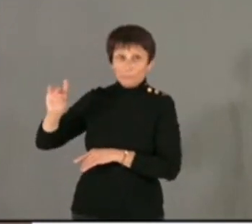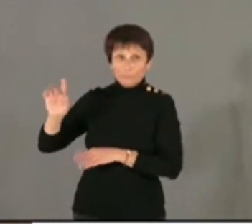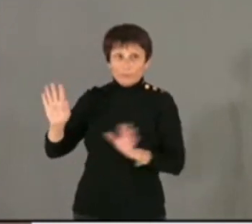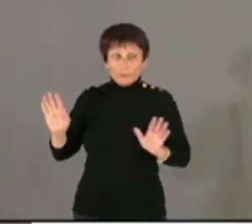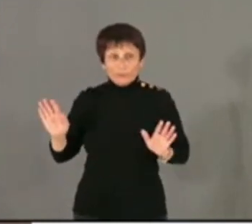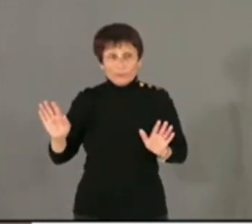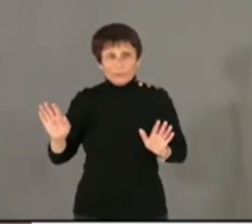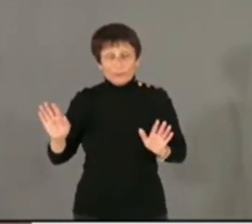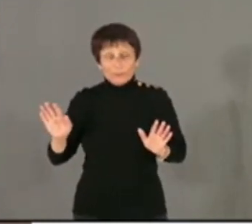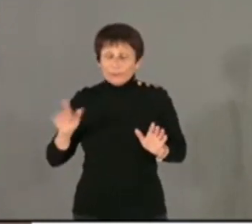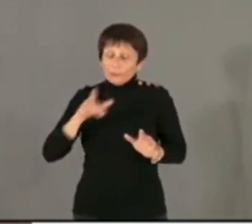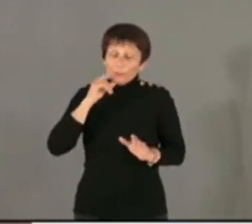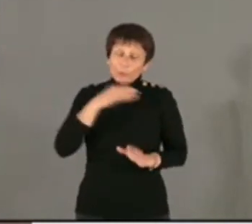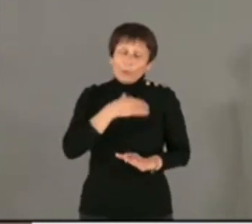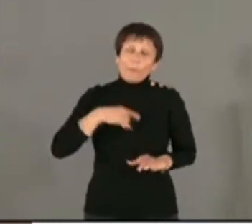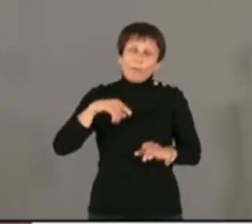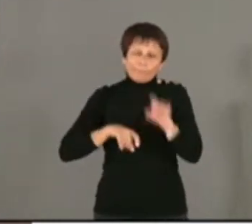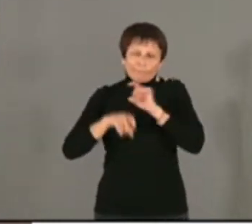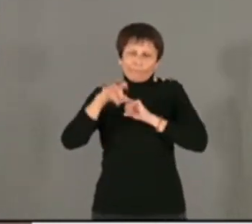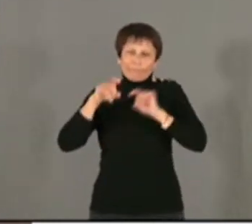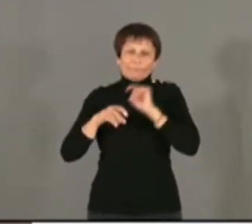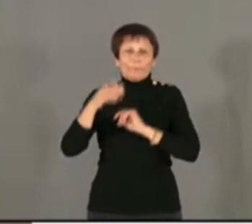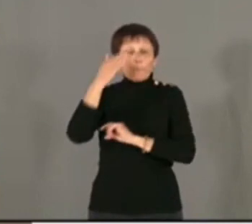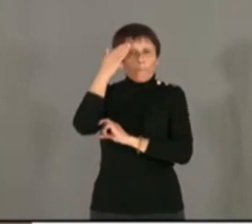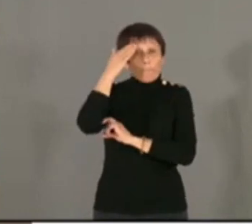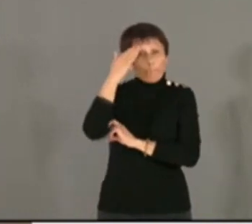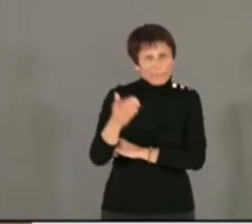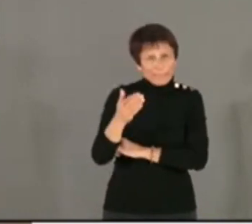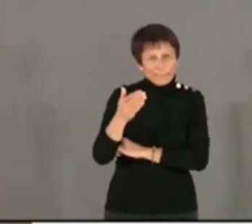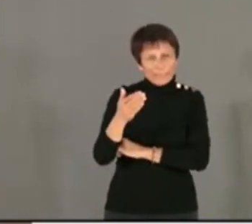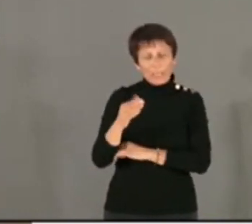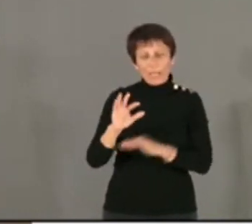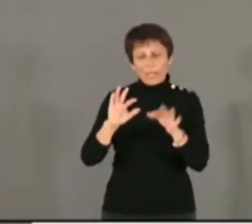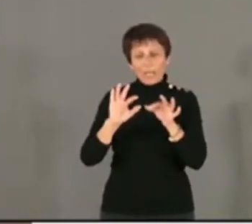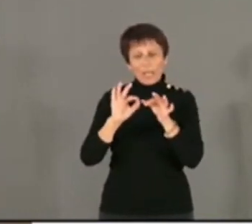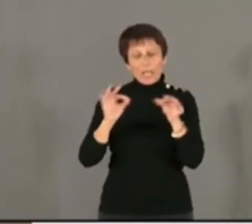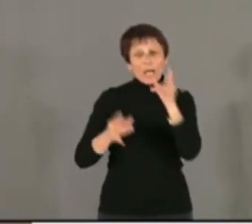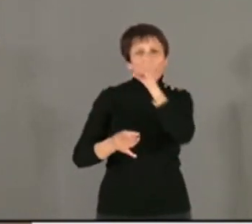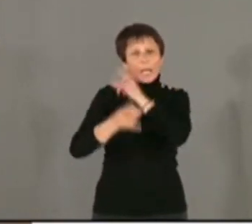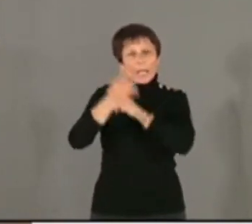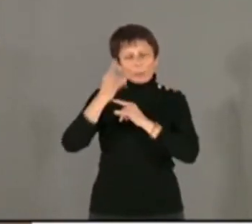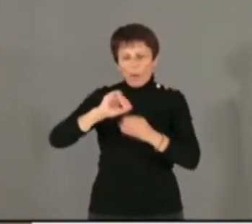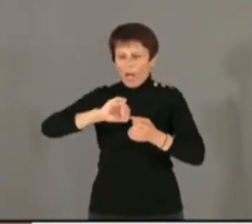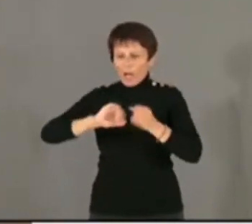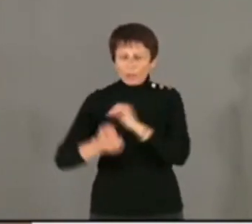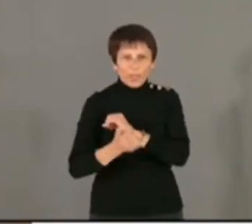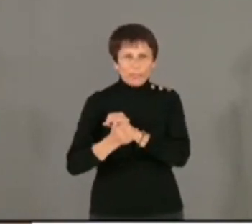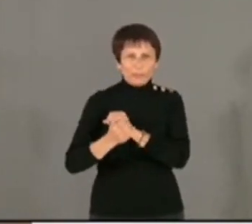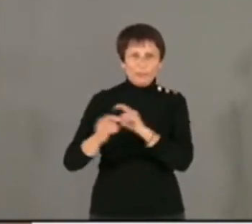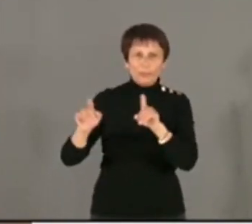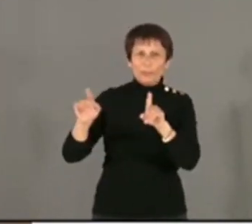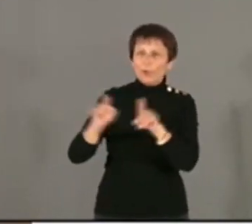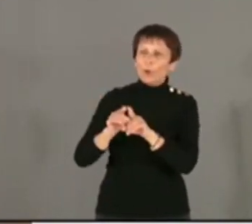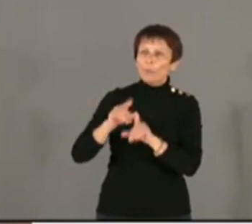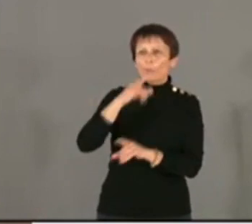faudrait revenir à la raison parce que si vous commencez à détricoter l'histoire, si vous commencez à répondre à Emmanuel Macron dans sa